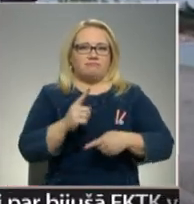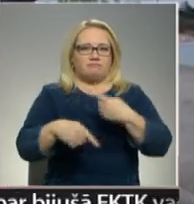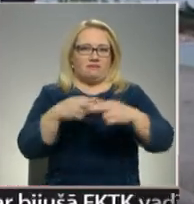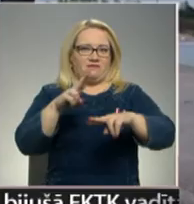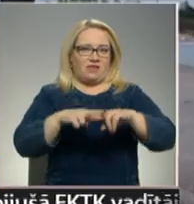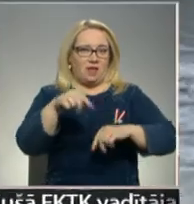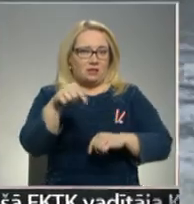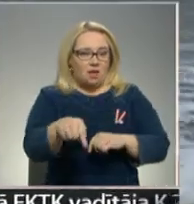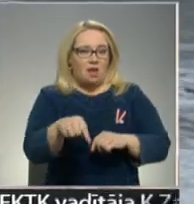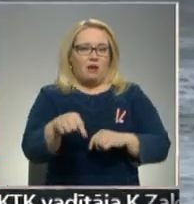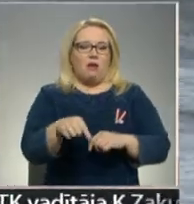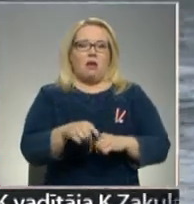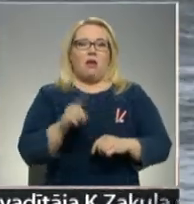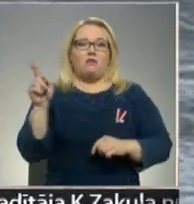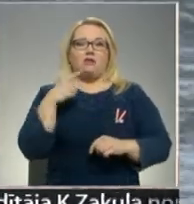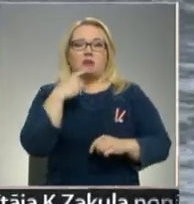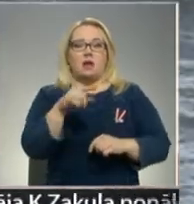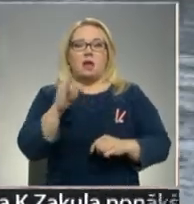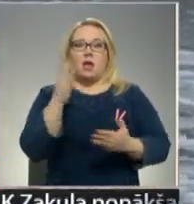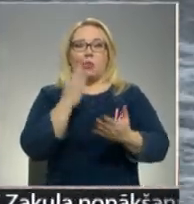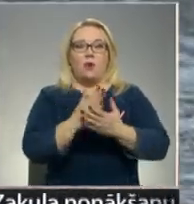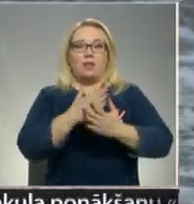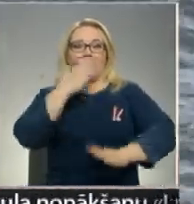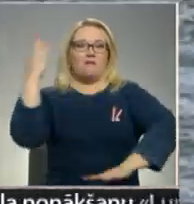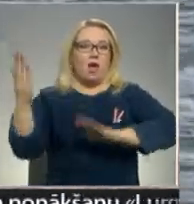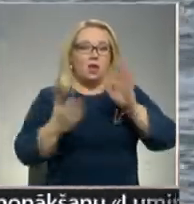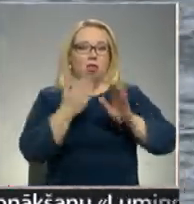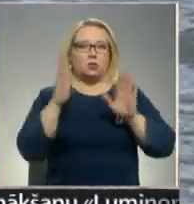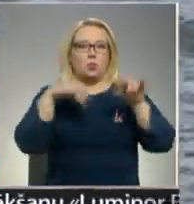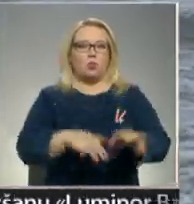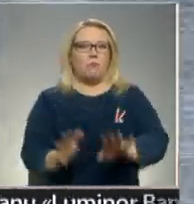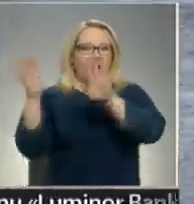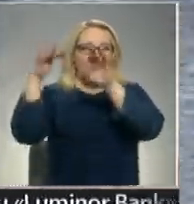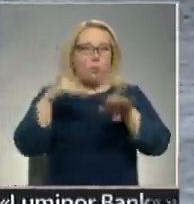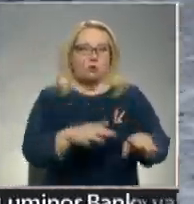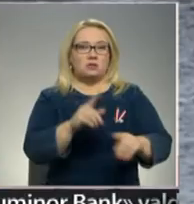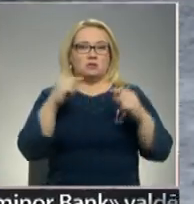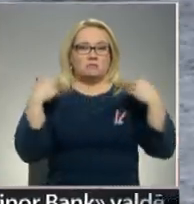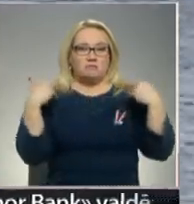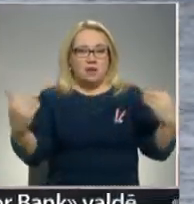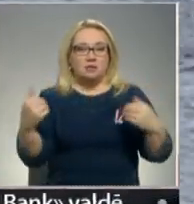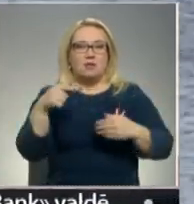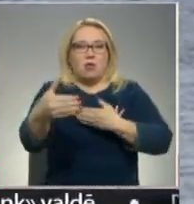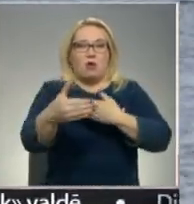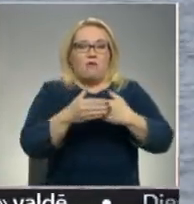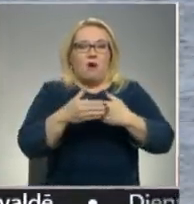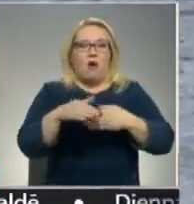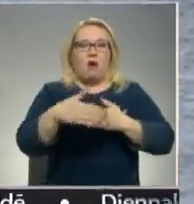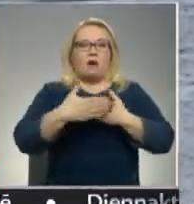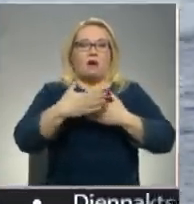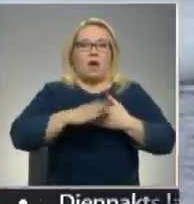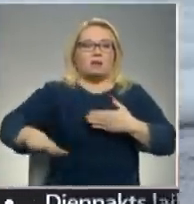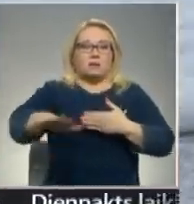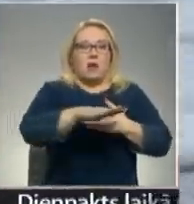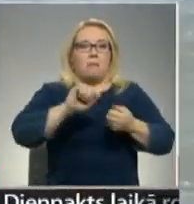Ja notiek vētras un jūras bangošanās spēcīgāk un viņi ir tieši to krastam pie apmiņiem,